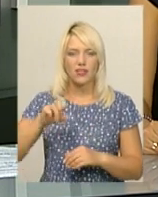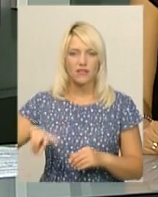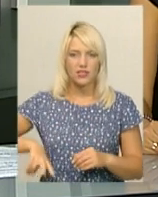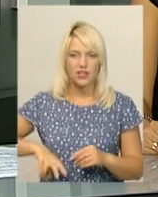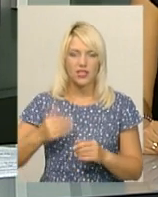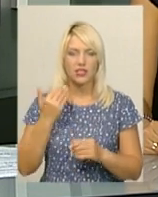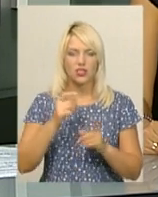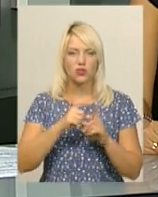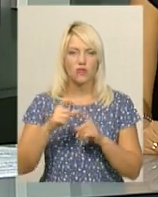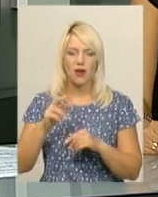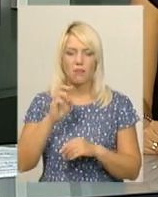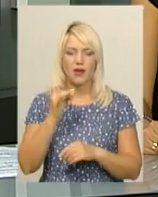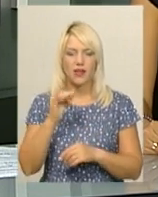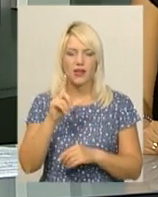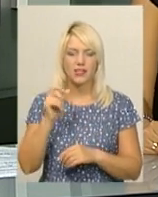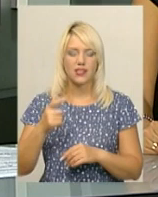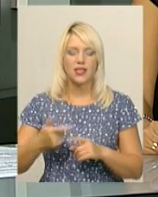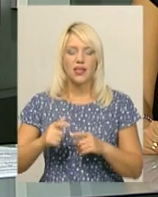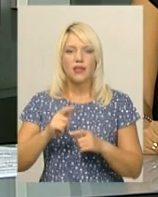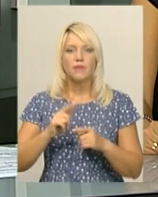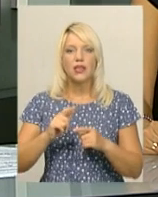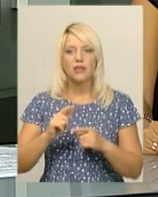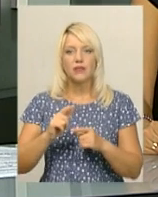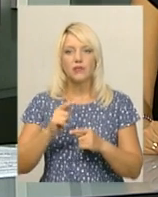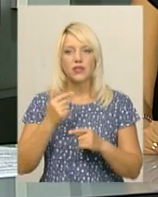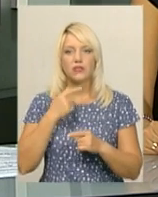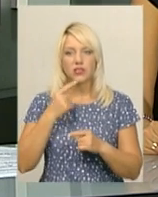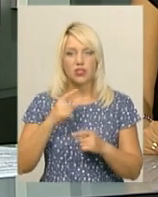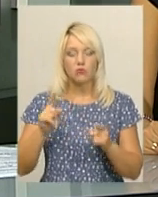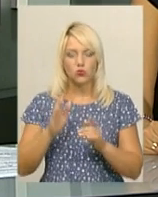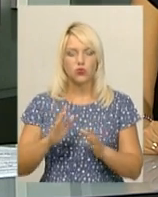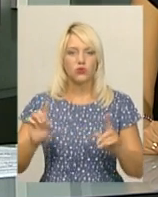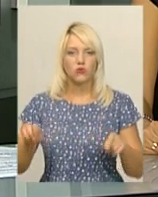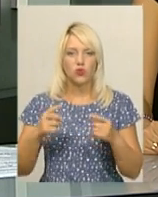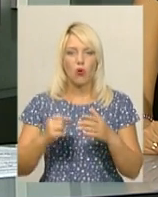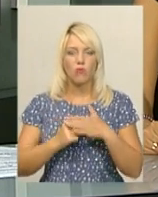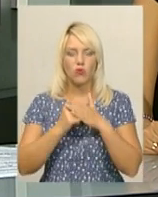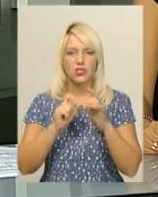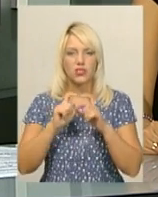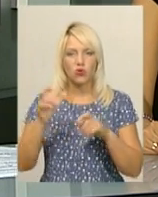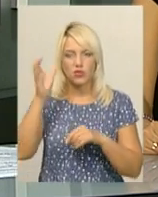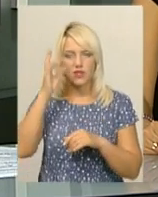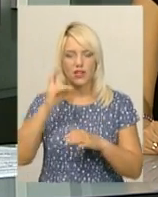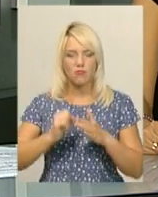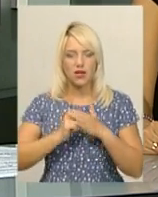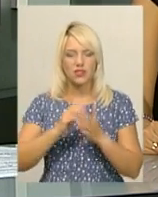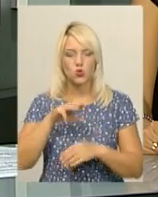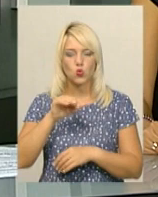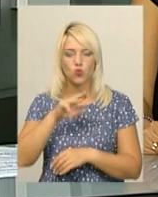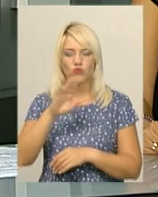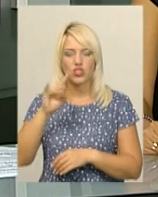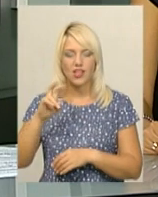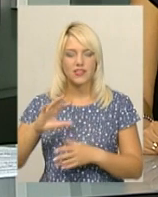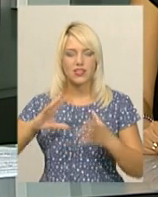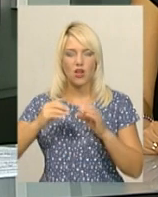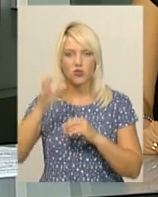словами, у березні цього року місцеві депутати прийняли рішення створити упорний заклад освіти на базі Стувчинецької загальноосвітньої